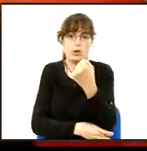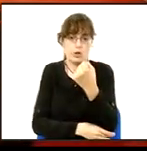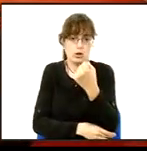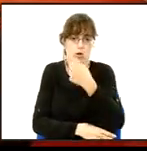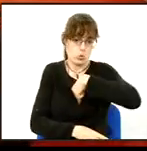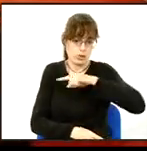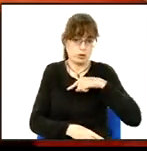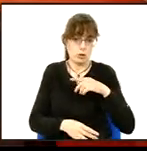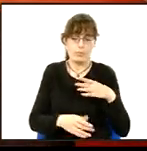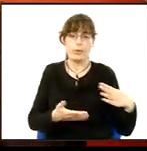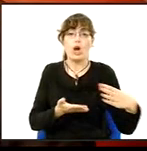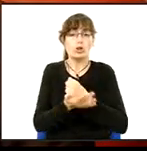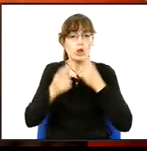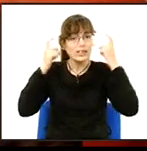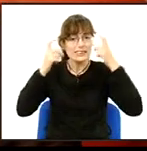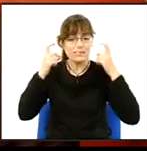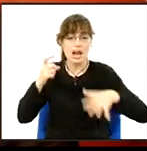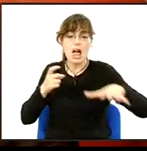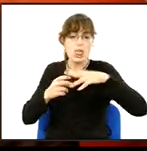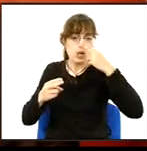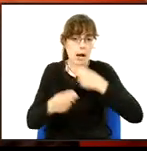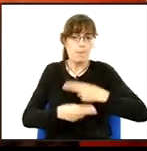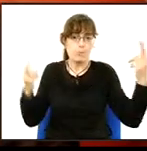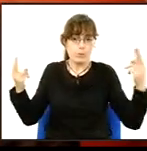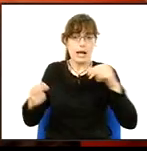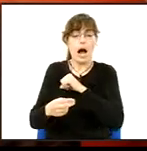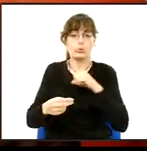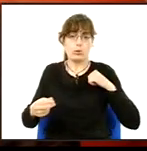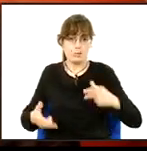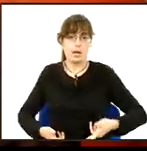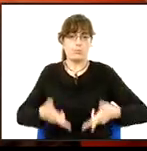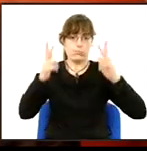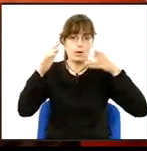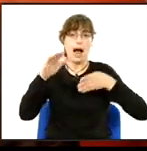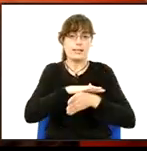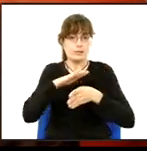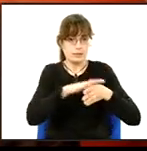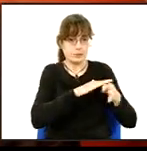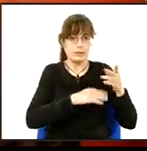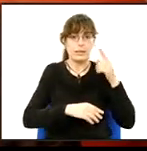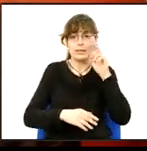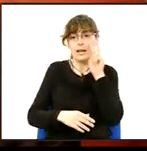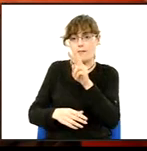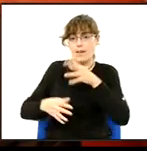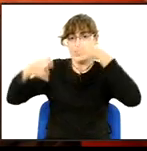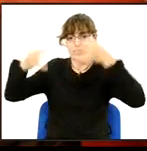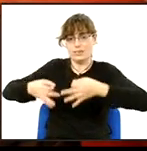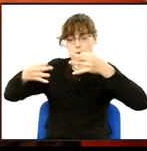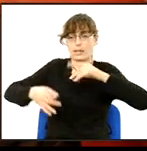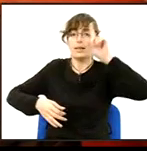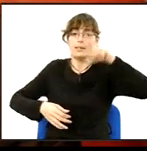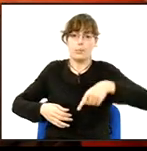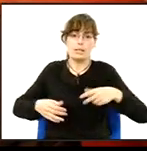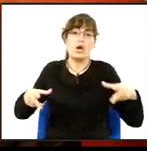Entre tots, hem d'aconseguir que l'espai públic afavoreixi l'autonomia, l'accessibilitat, la percepció de seguretat i la